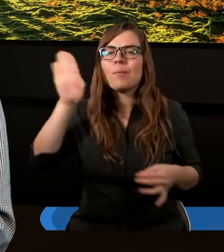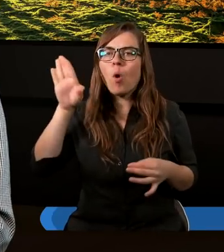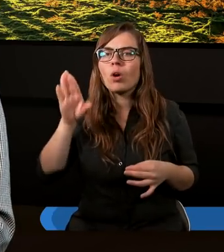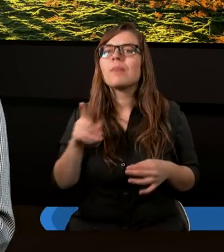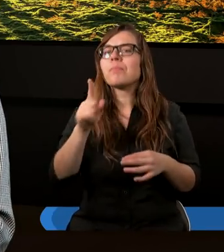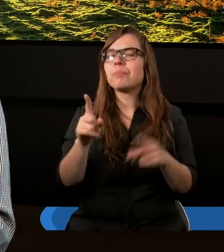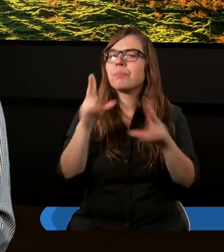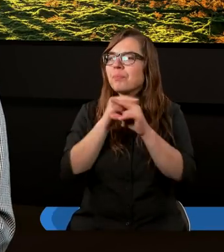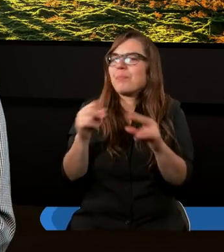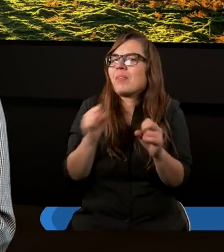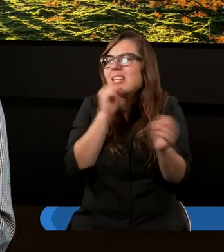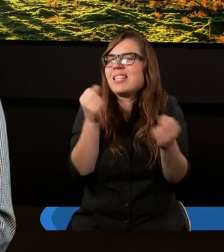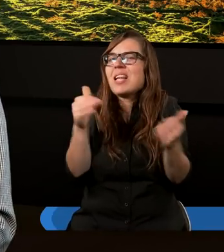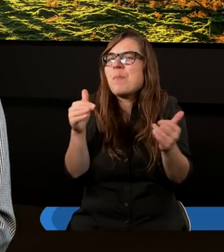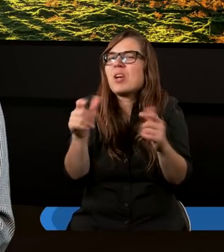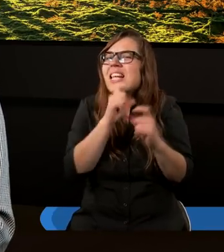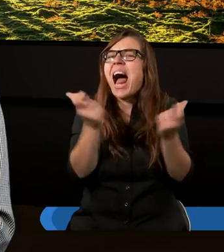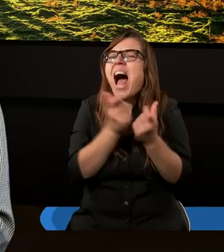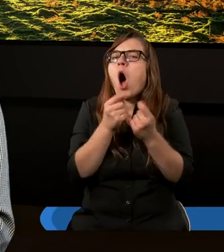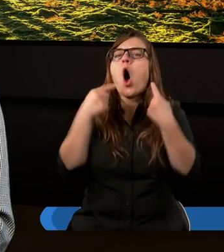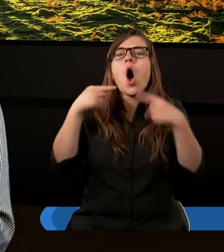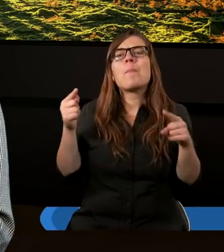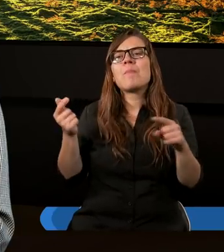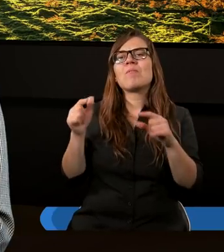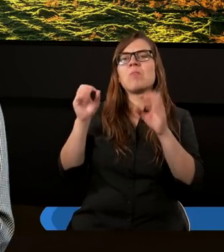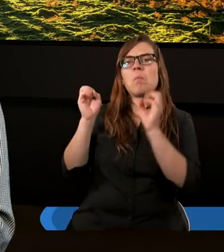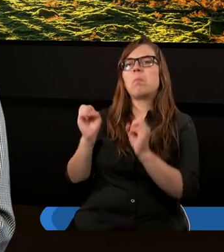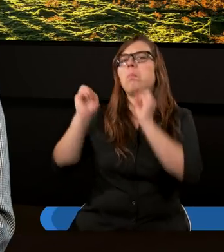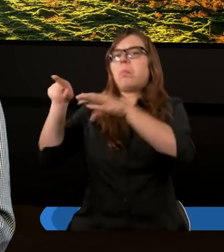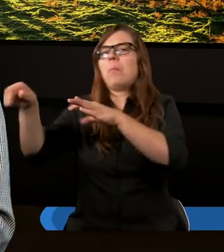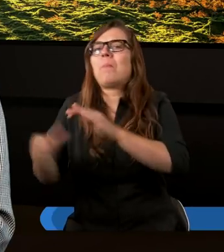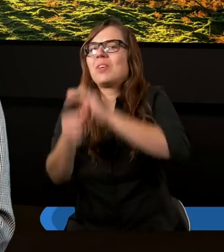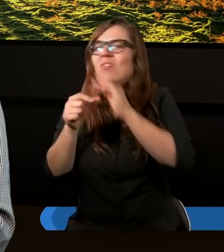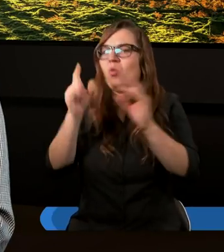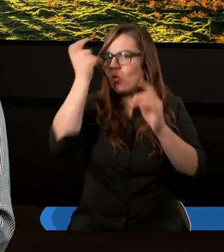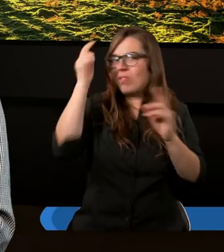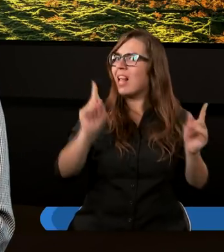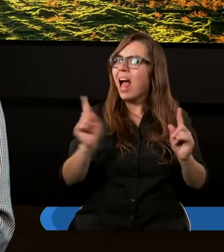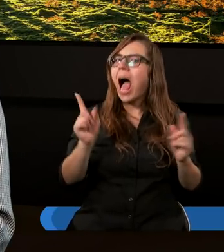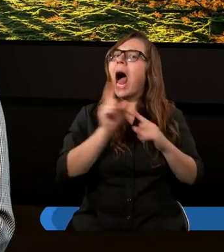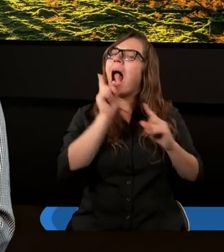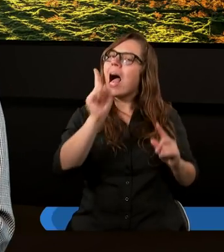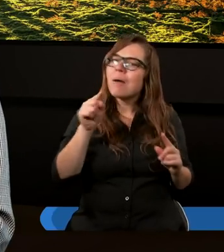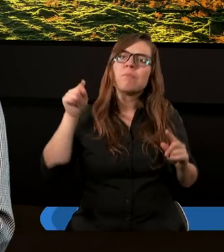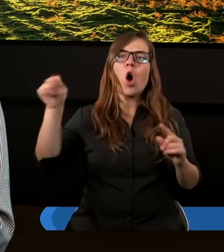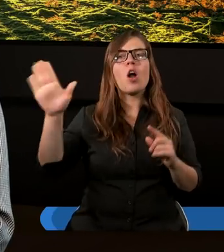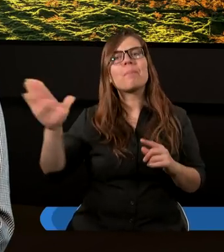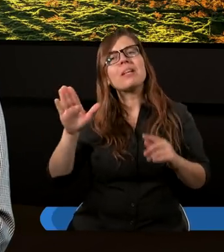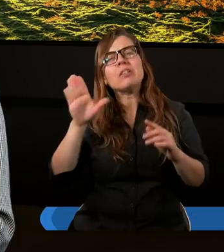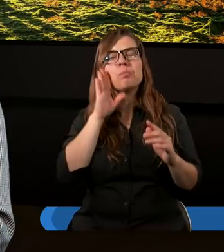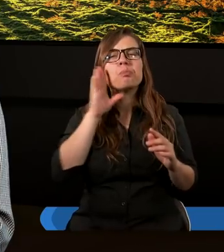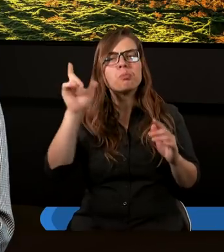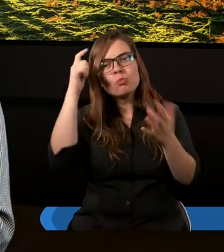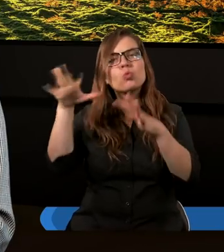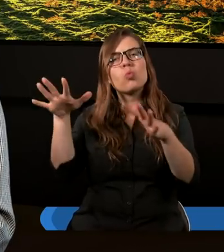Oczywiście nie można całkowitej odpowiedzialności zrzucić na przywódców, ale oni mieli duży wpływ na lud.